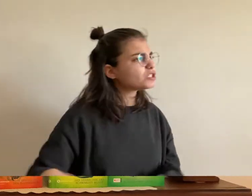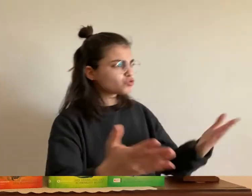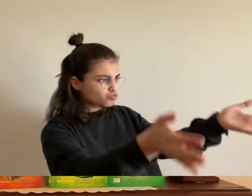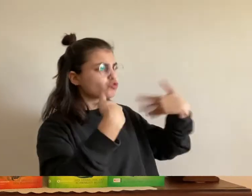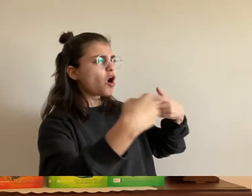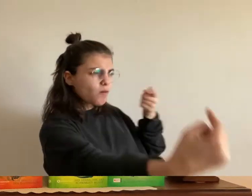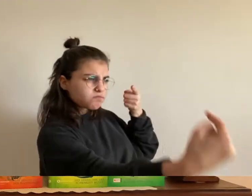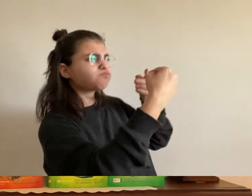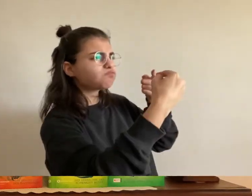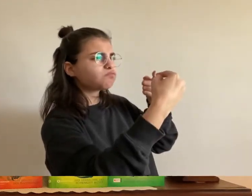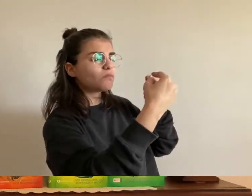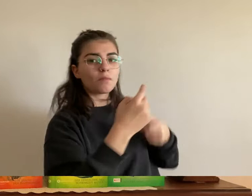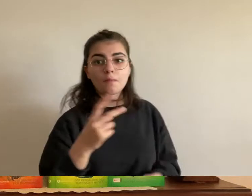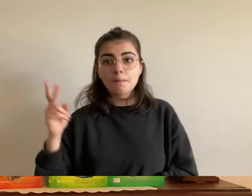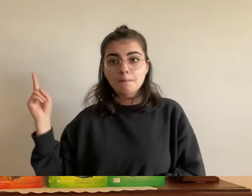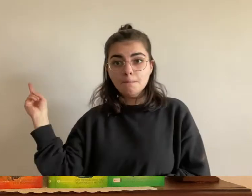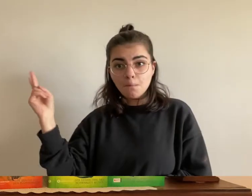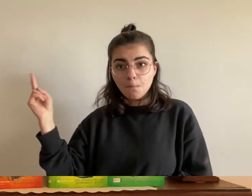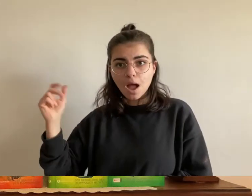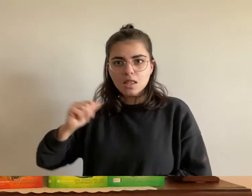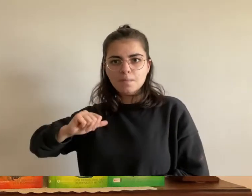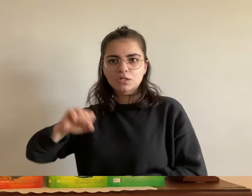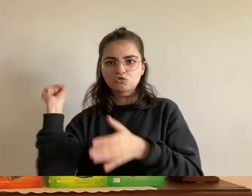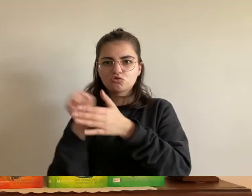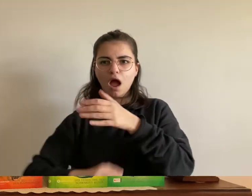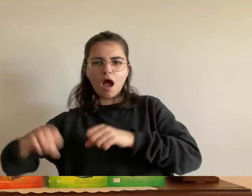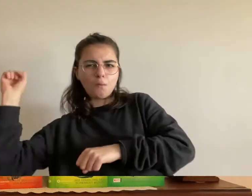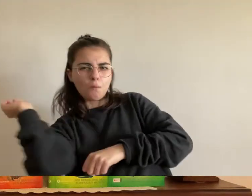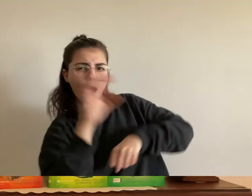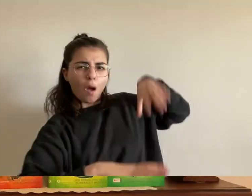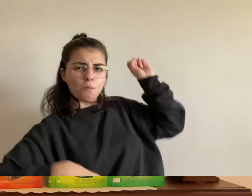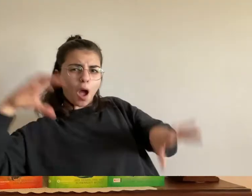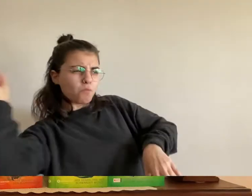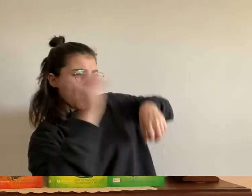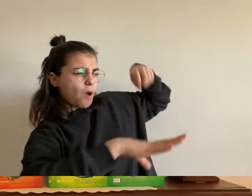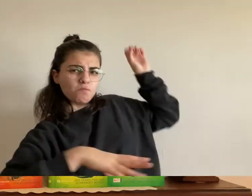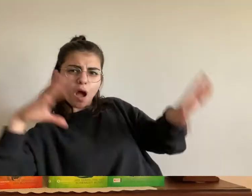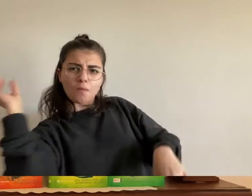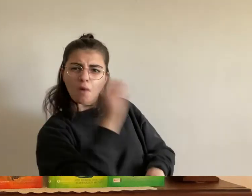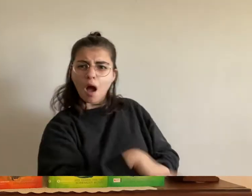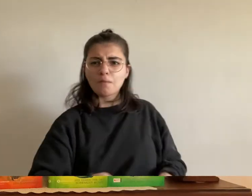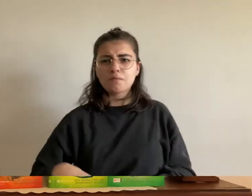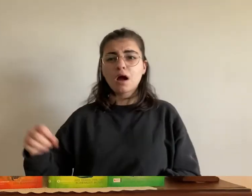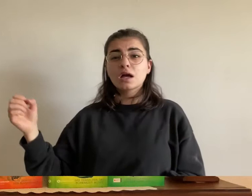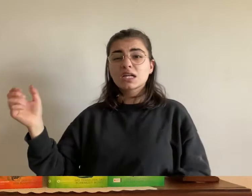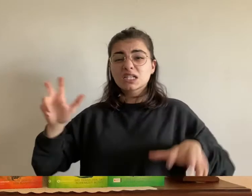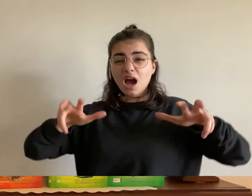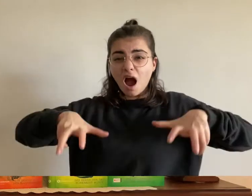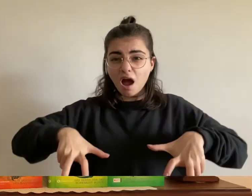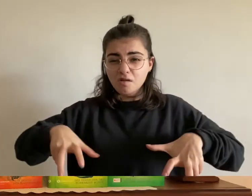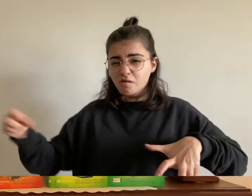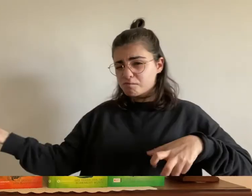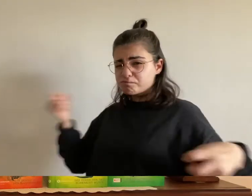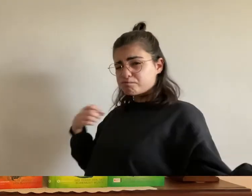vogelwesen niederging der greif stieß einen wütenden schrei aus und schüttelte sich wenn die mädchen ihn trafen